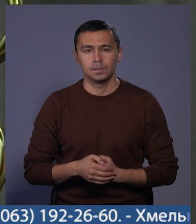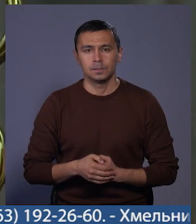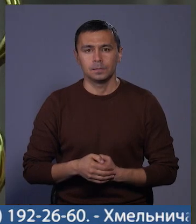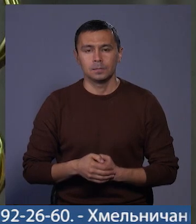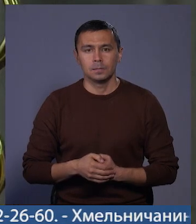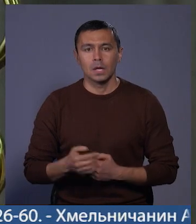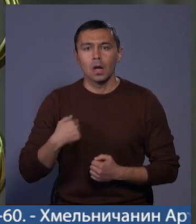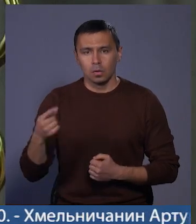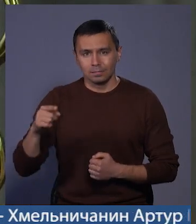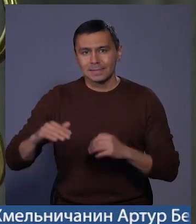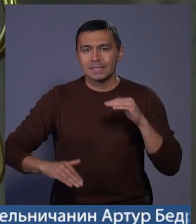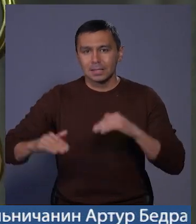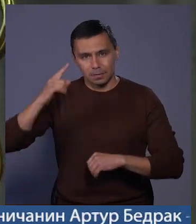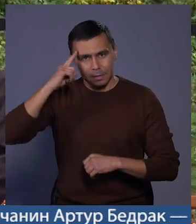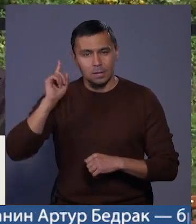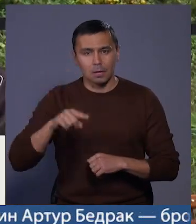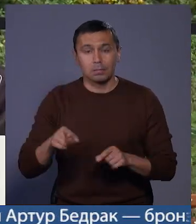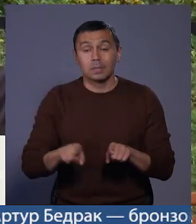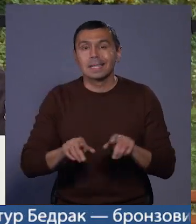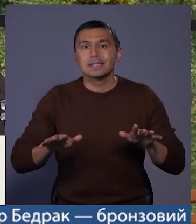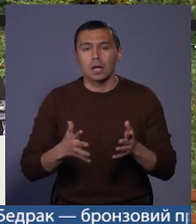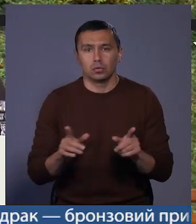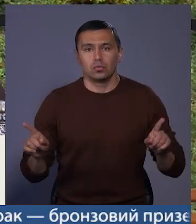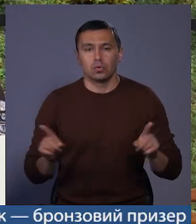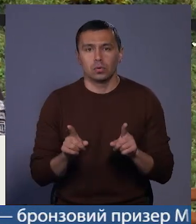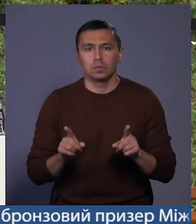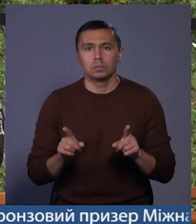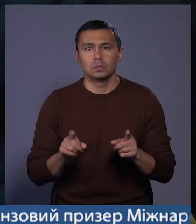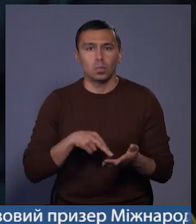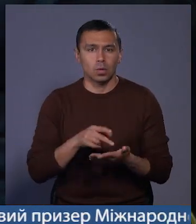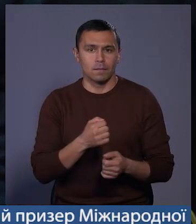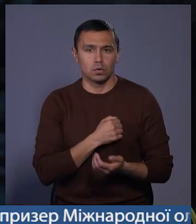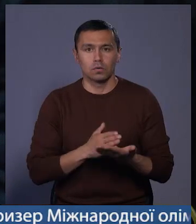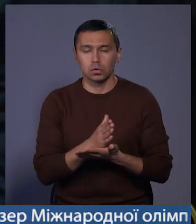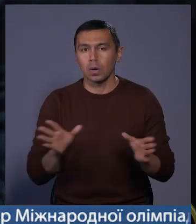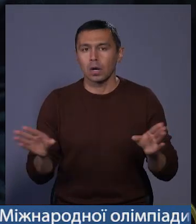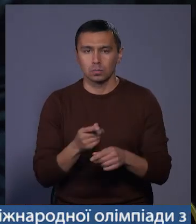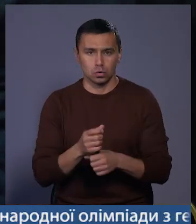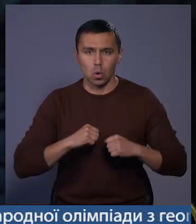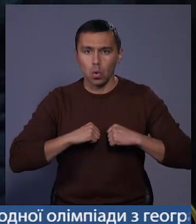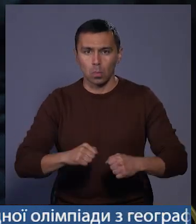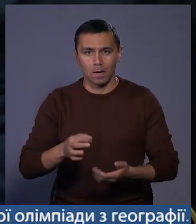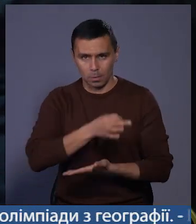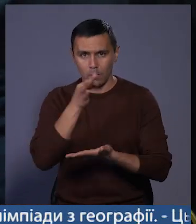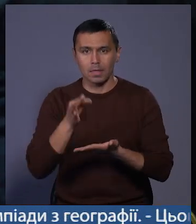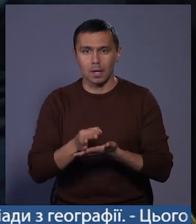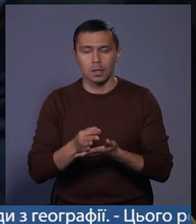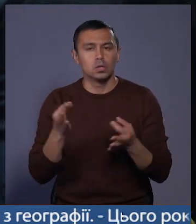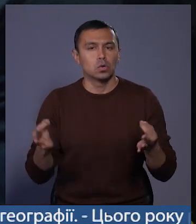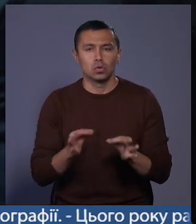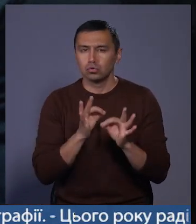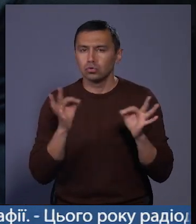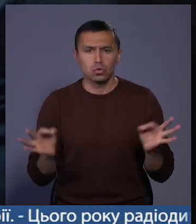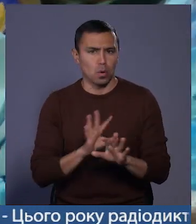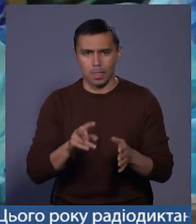Я вважаю з дитинства з нею. І так сталося, що проходили військову службу разом. Дуже хоробрий, дуже відповідальний. Він ніколи нічого не